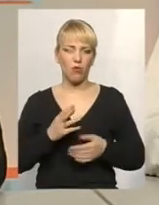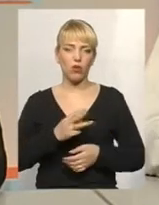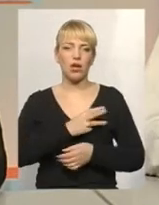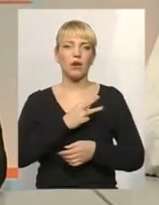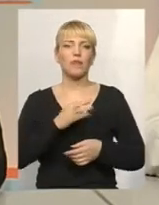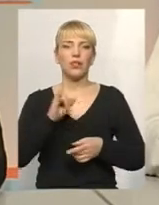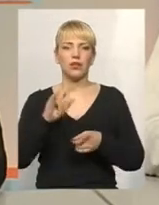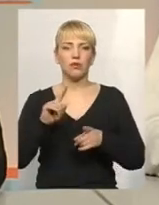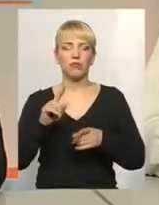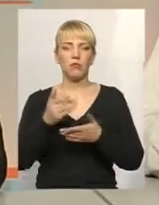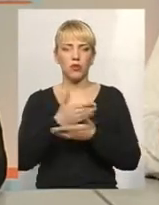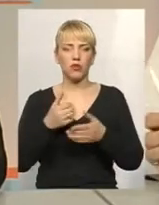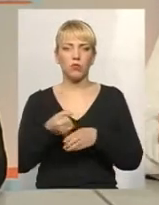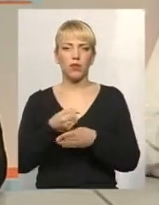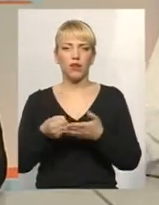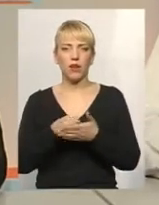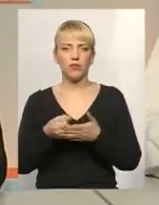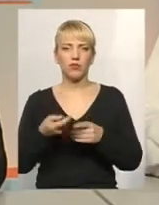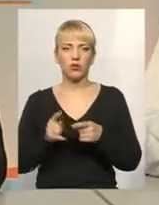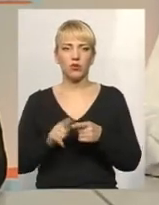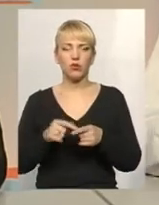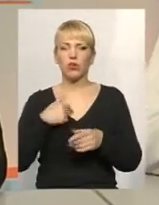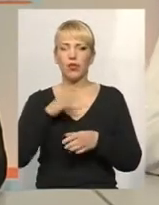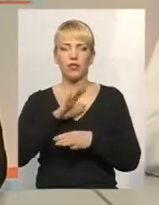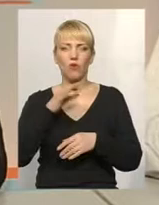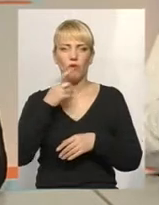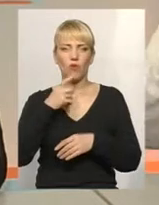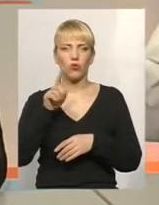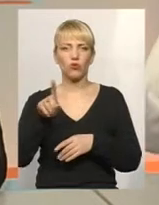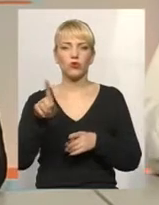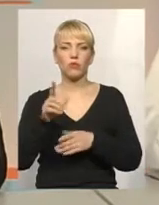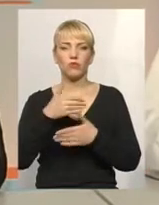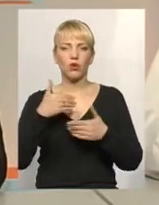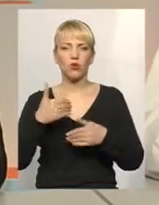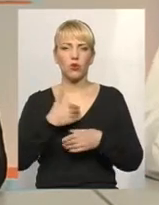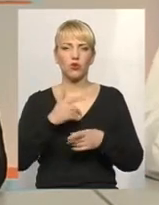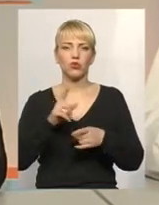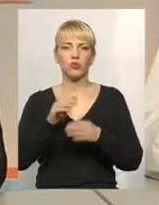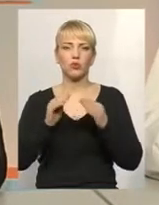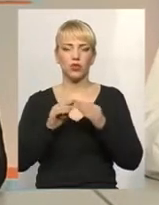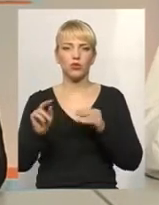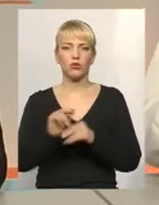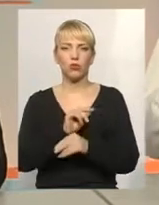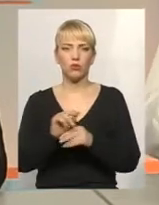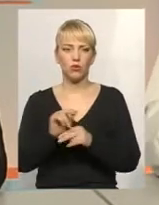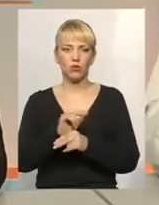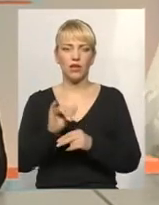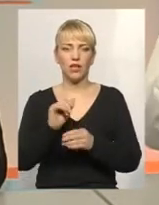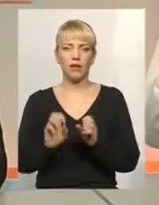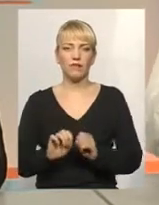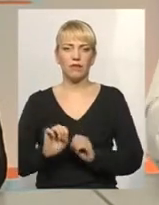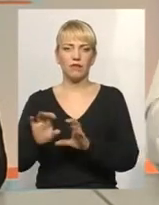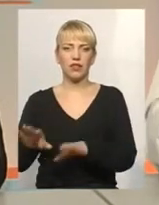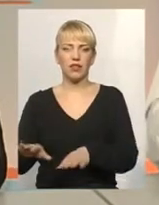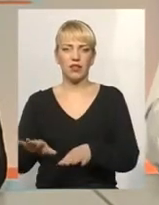Добиваємося того, я не кажу, що там у нас якісь є. Ми хочемо того, щоб будинок перемонтували і віддали